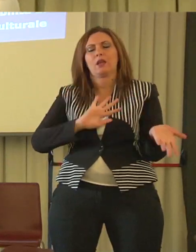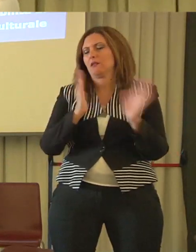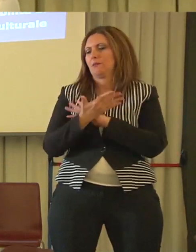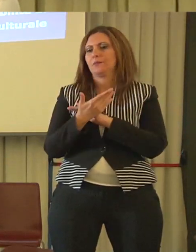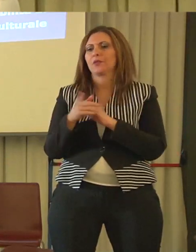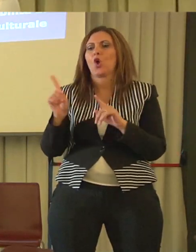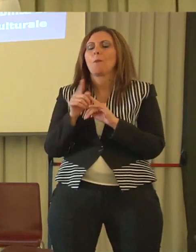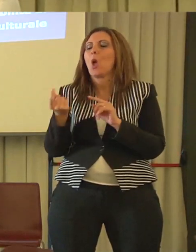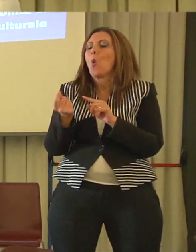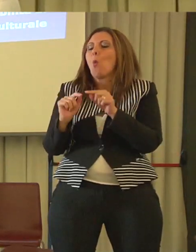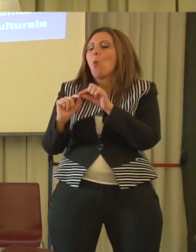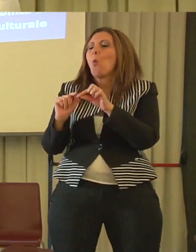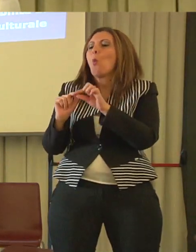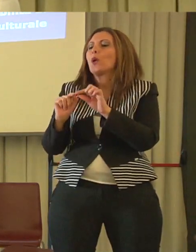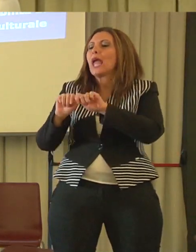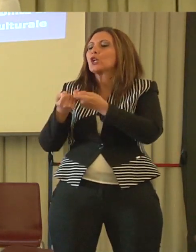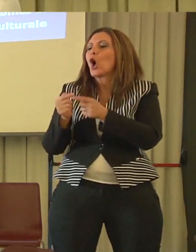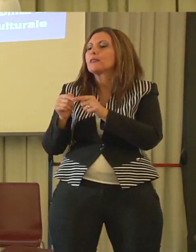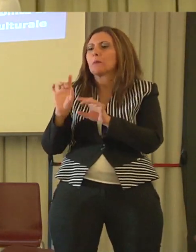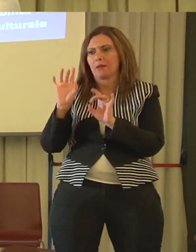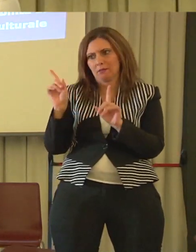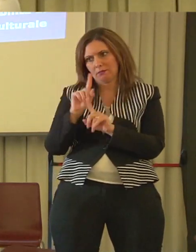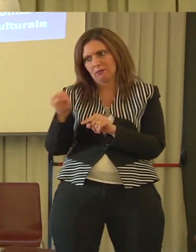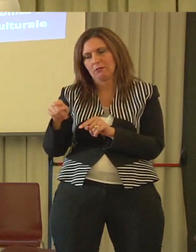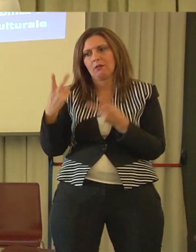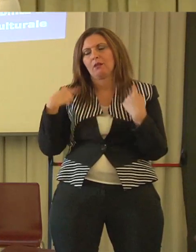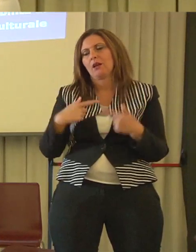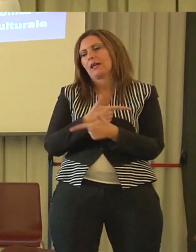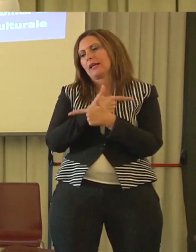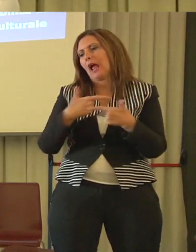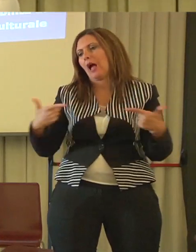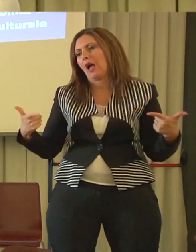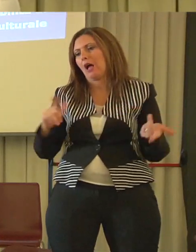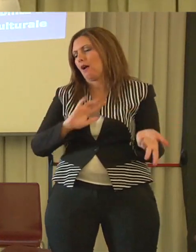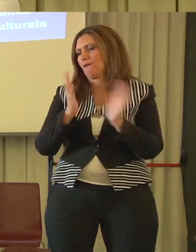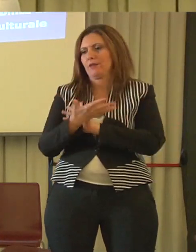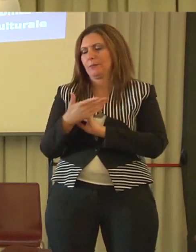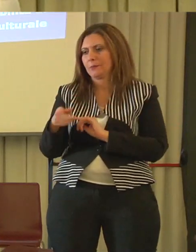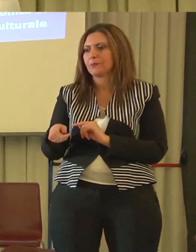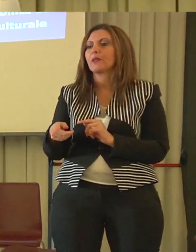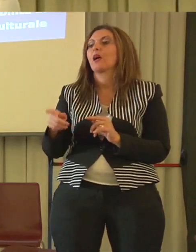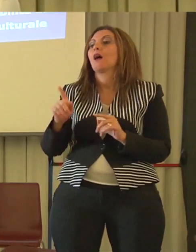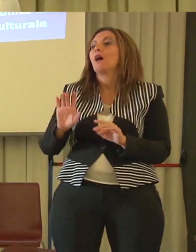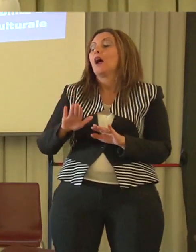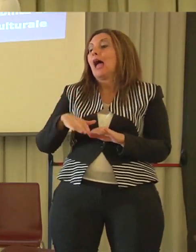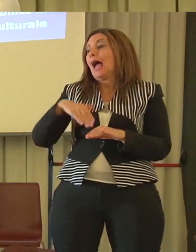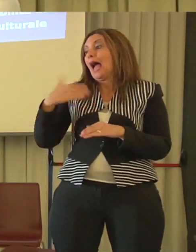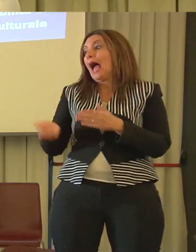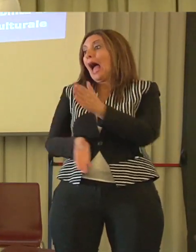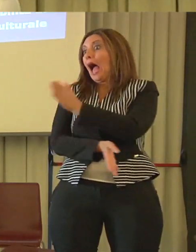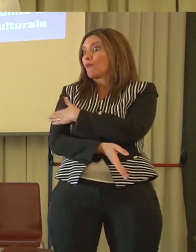'unghia la mattina per intenderci. Quindi dicevo, accanto poi abbiamo voluto veramente, e qui forse abbiamo salto,